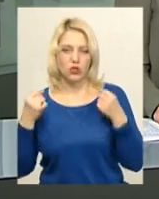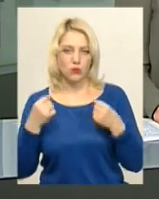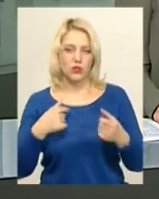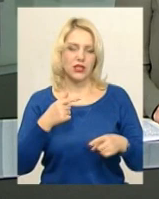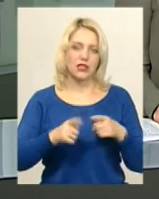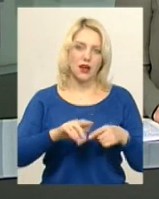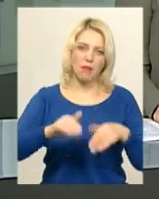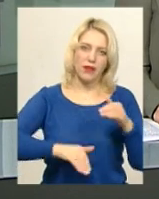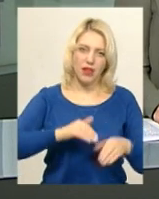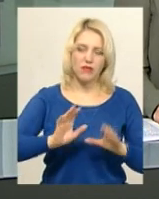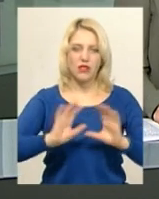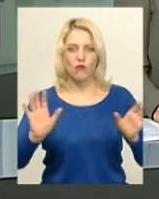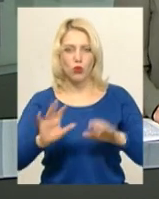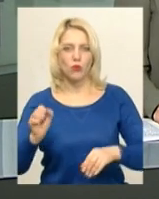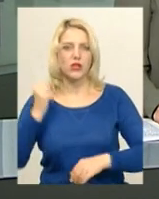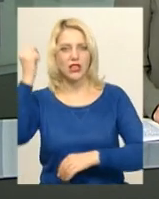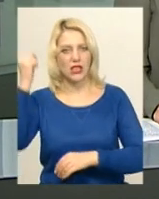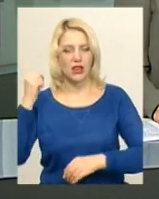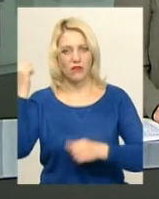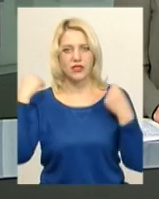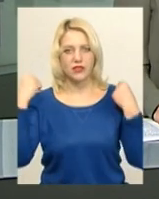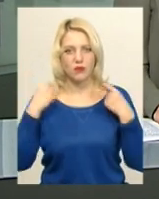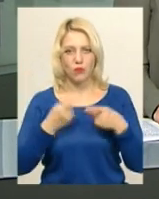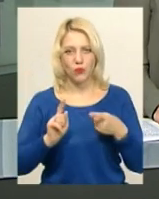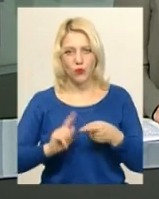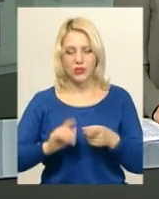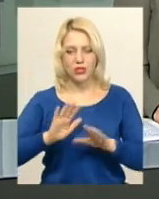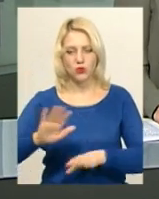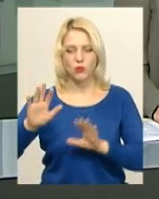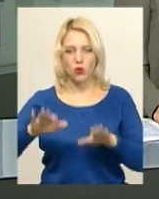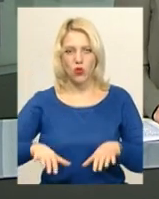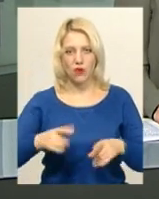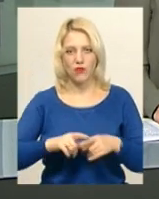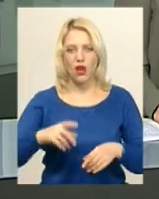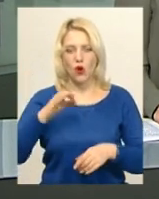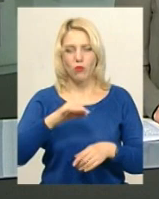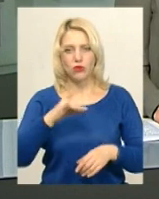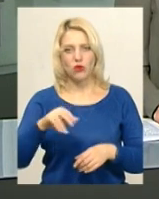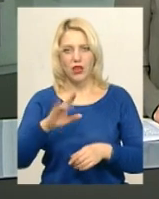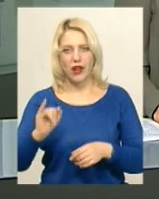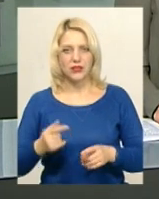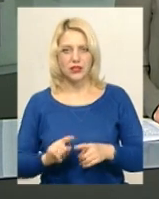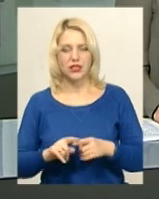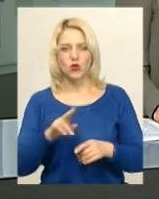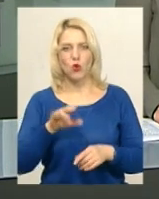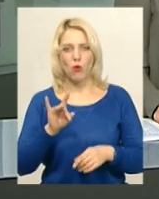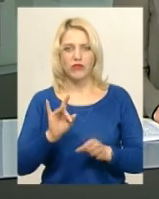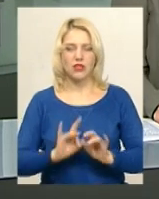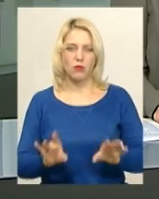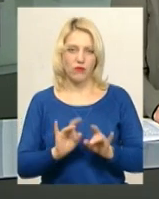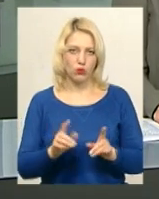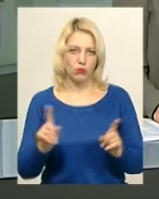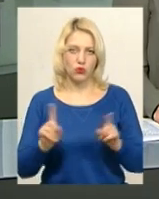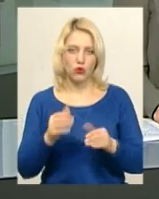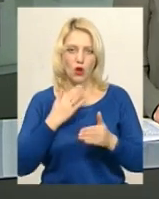плавання, волейбол та гирьовий спорт. Заступник голови обласної ради фізкультурно-спортивного товариства «Динамо» Геннадій Домбровський повідомив,